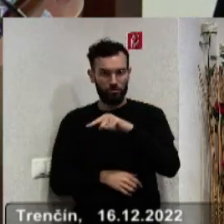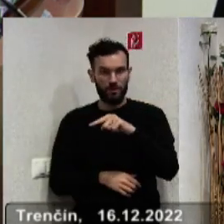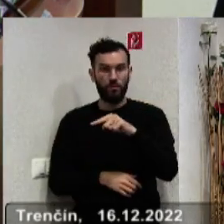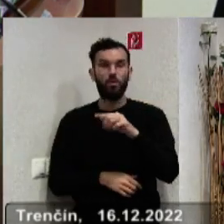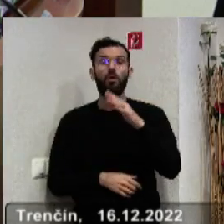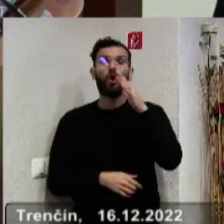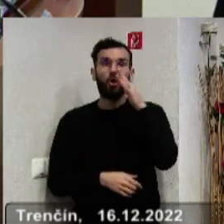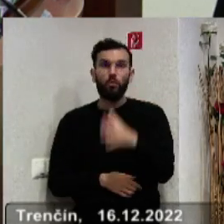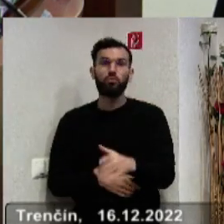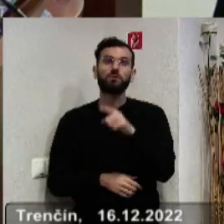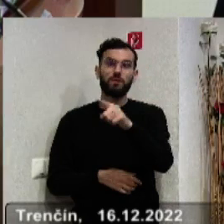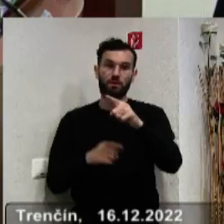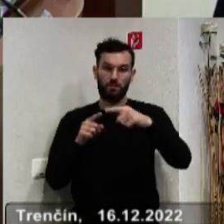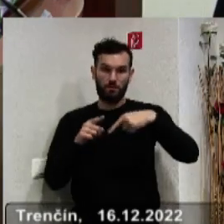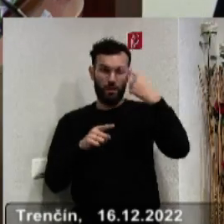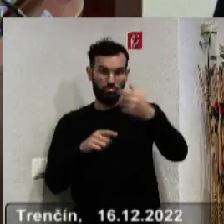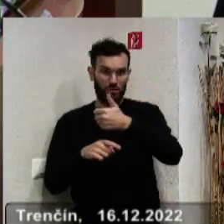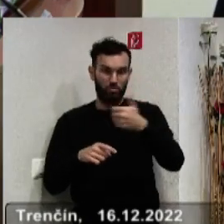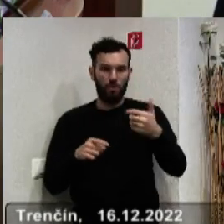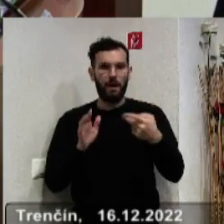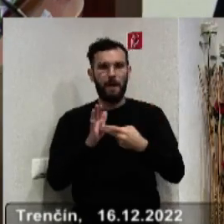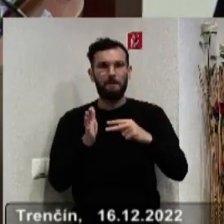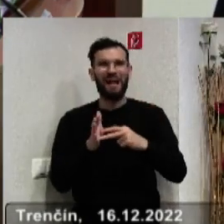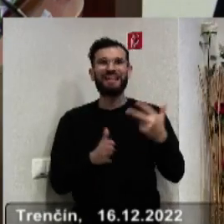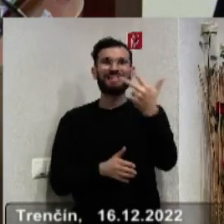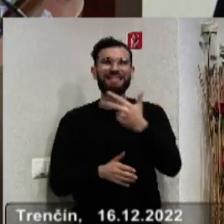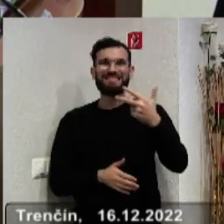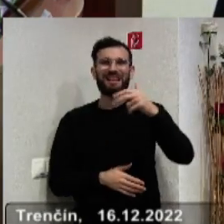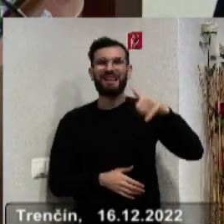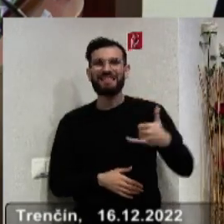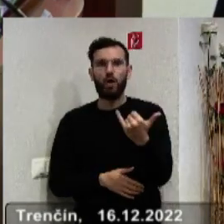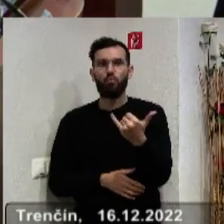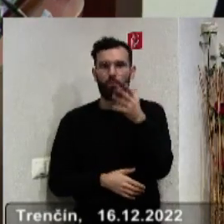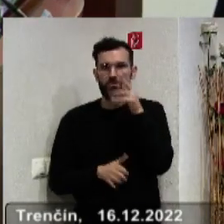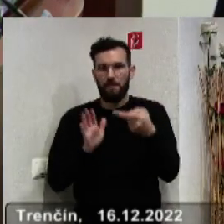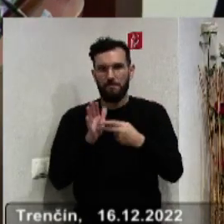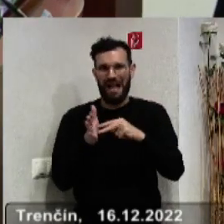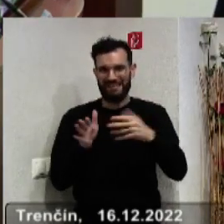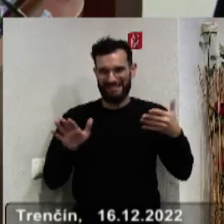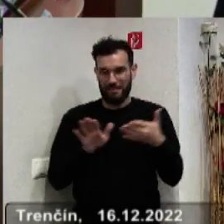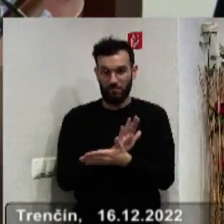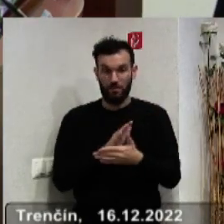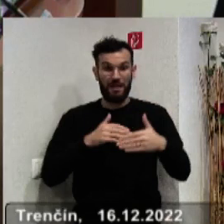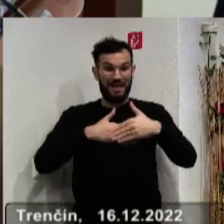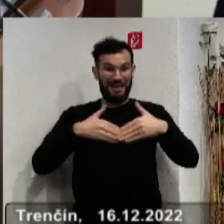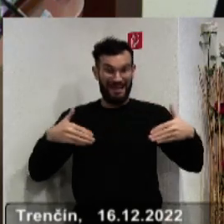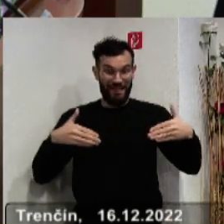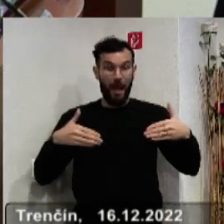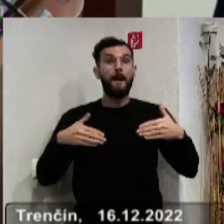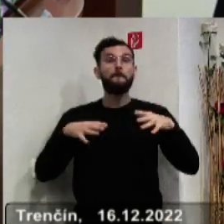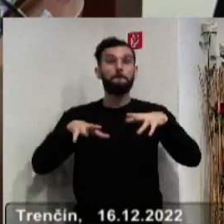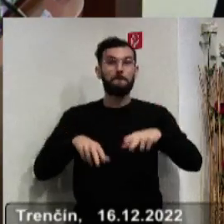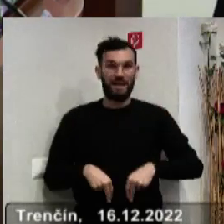bude to prvé v budúcom roku plánové na 30. januára, čiže konec, konec januára. Rada predsedo bude predtým 2